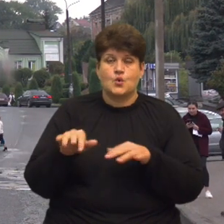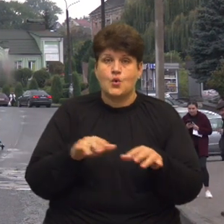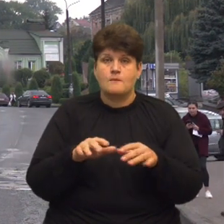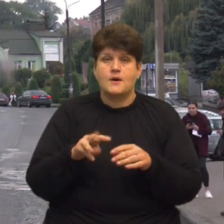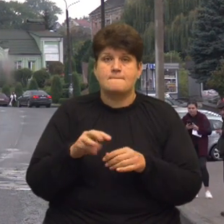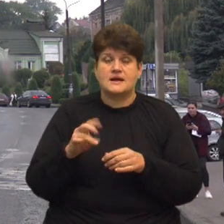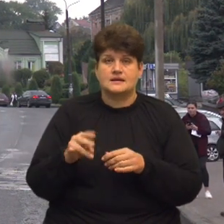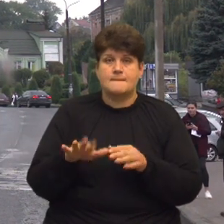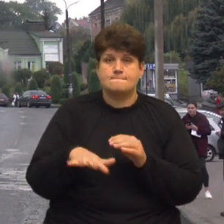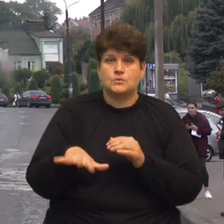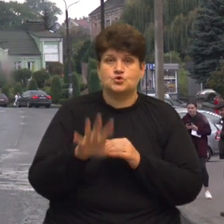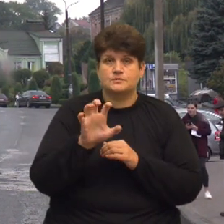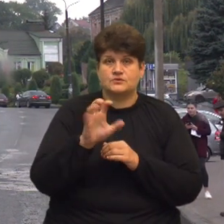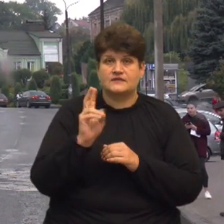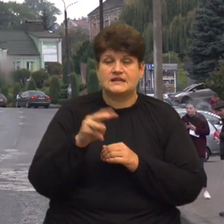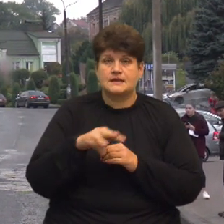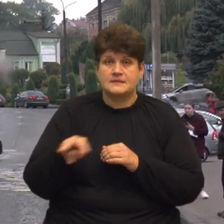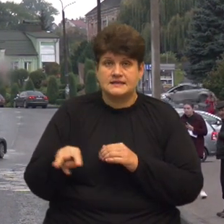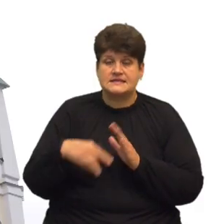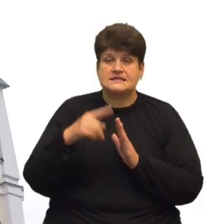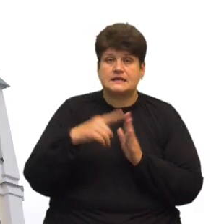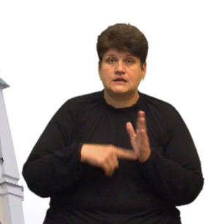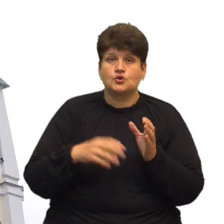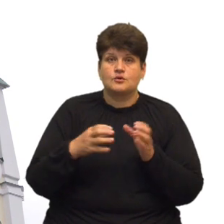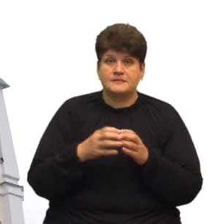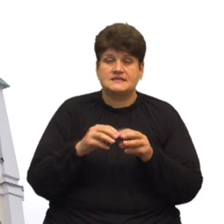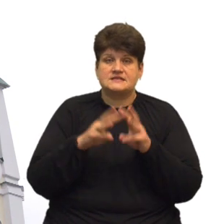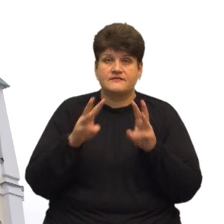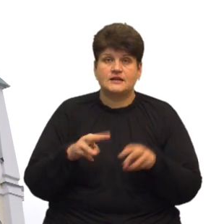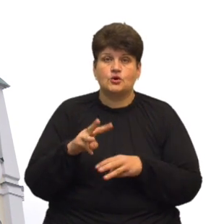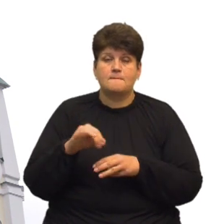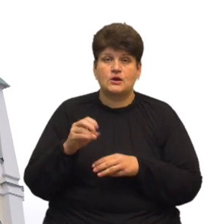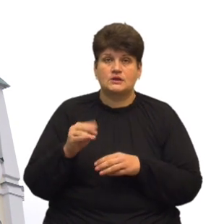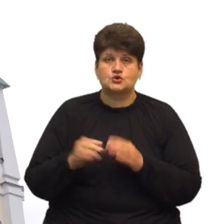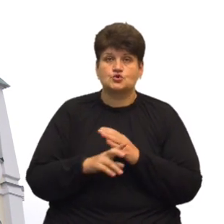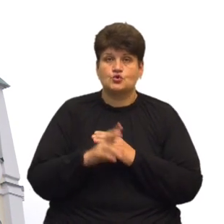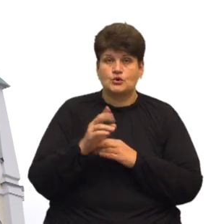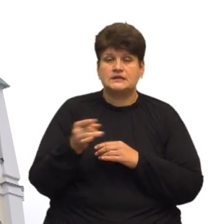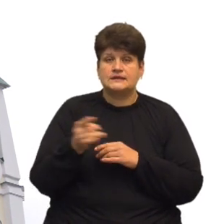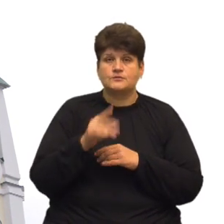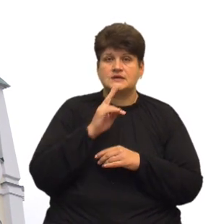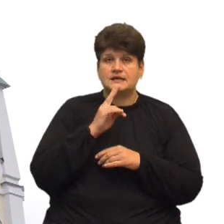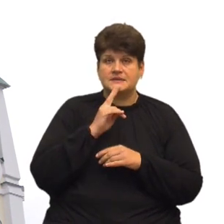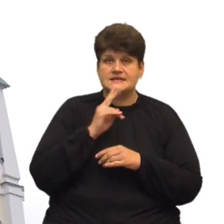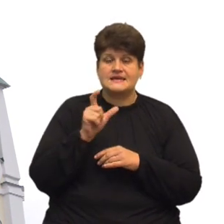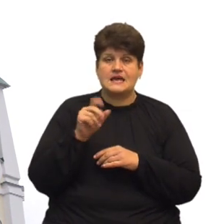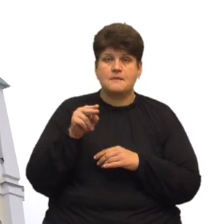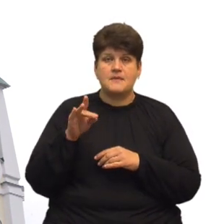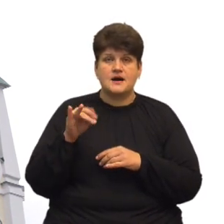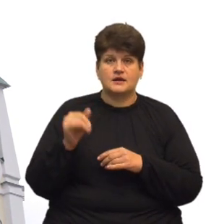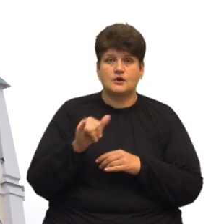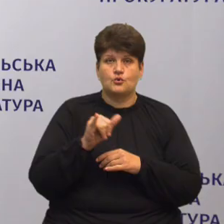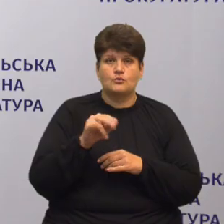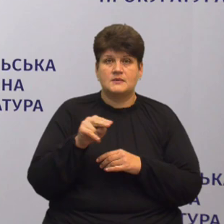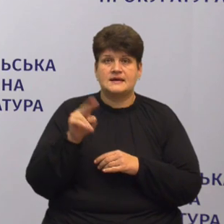понад 500 квадратних метрів За релігійною громадою Свято-Миколаївського собору Тернопільсько-Кременецької єпархії УПЦ МП